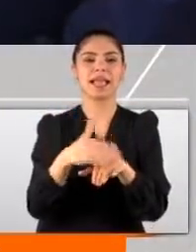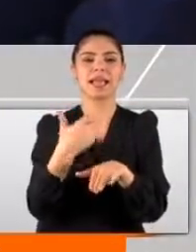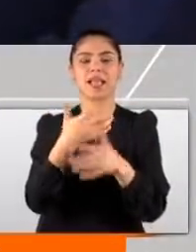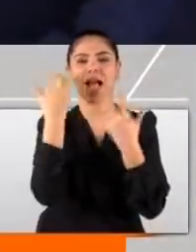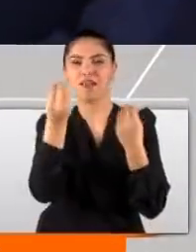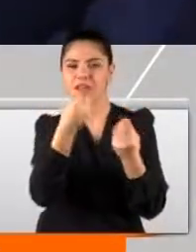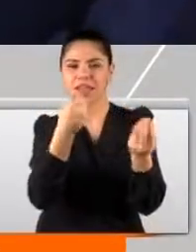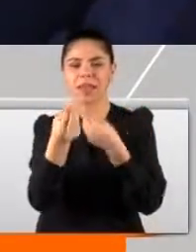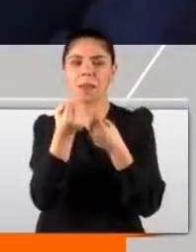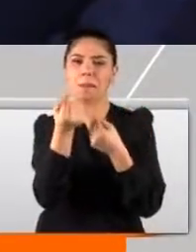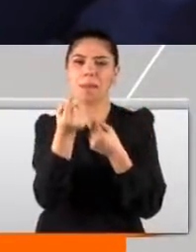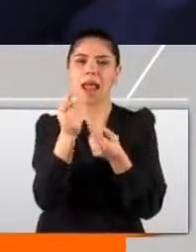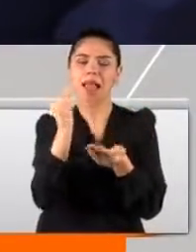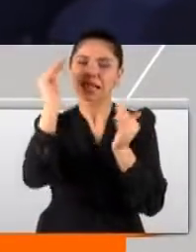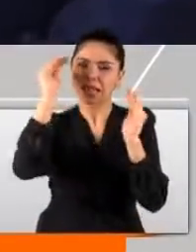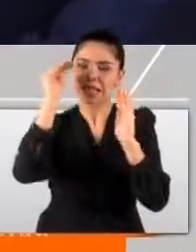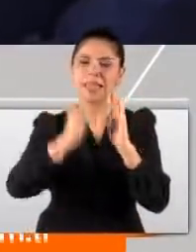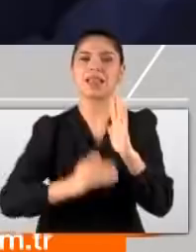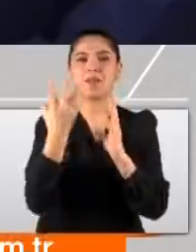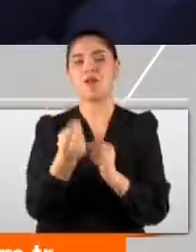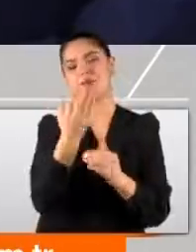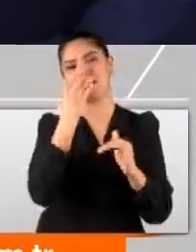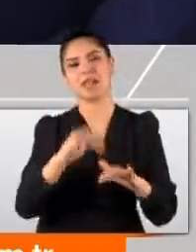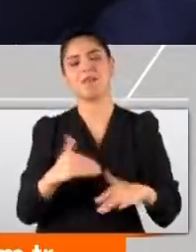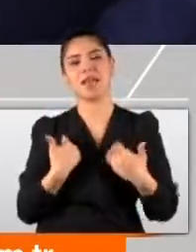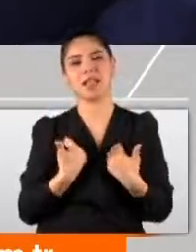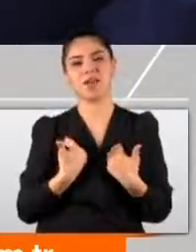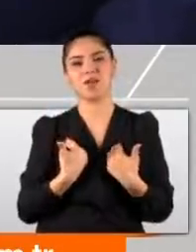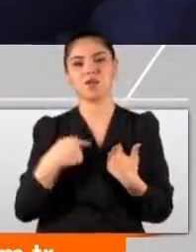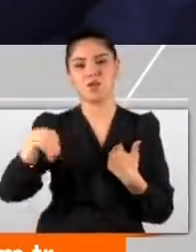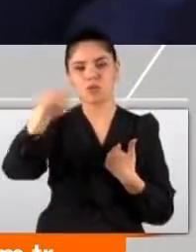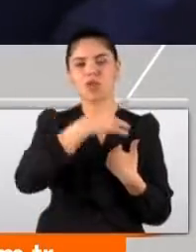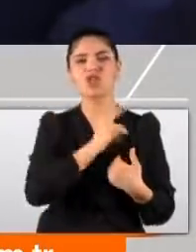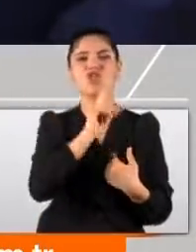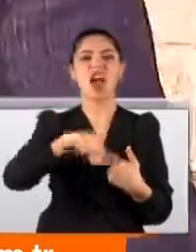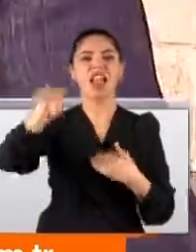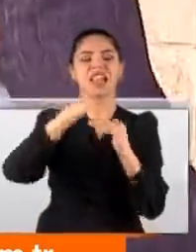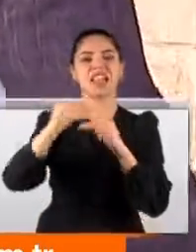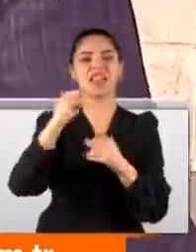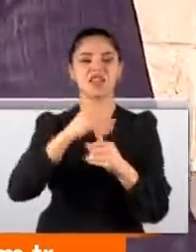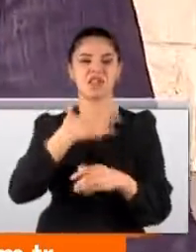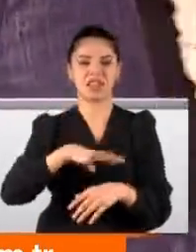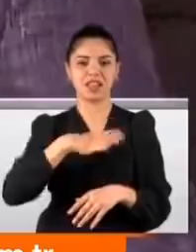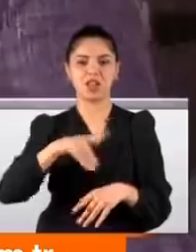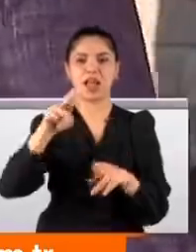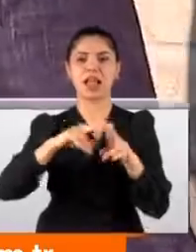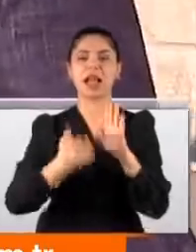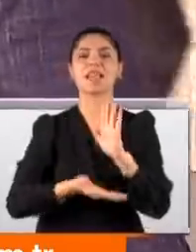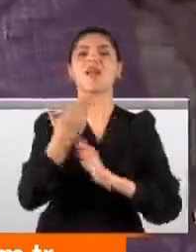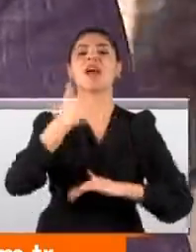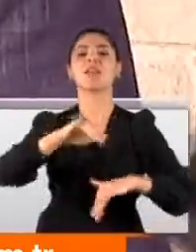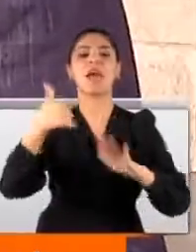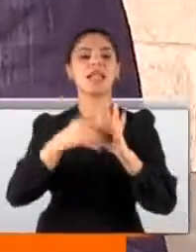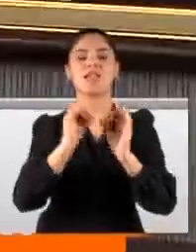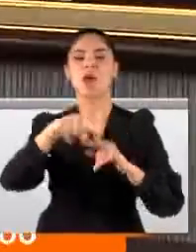yemlerinde bir takım indirimler bekliyoruz. Yani bunları canlar için istiyoruz. Amaç KDV'yi kaldırmak değil,